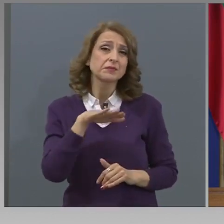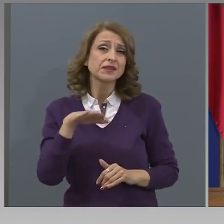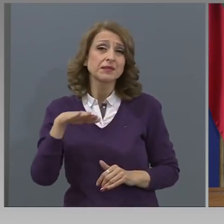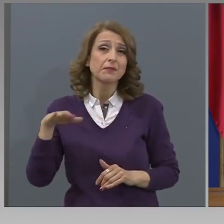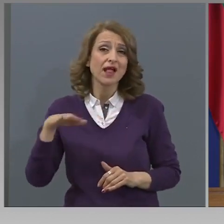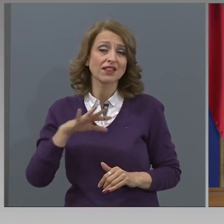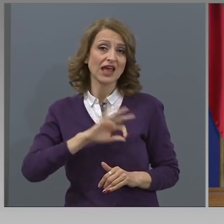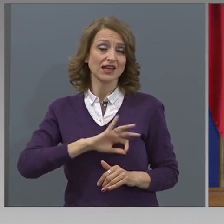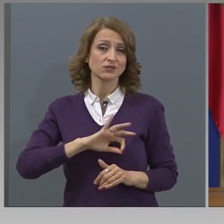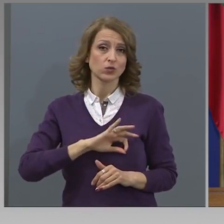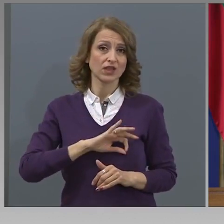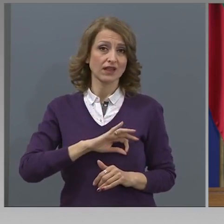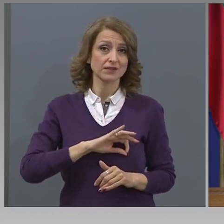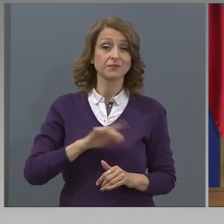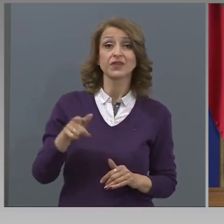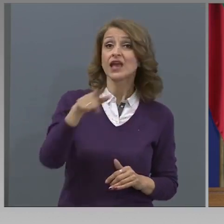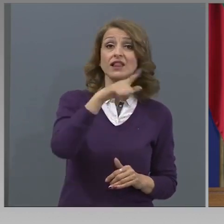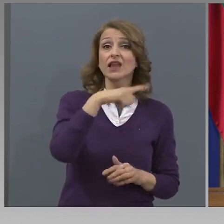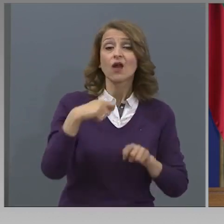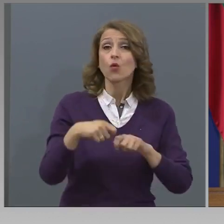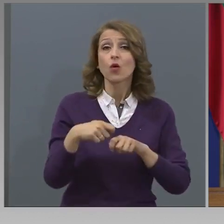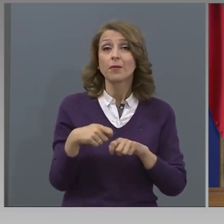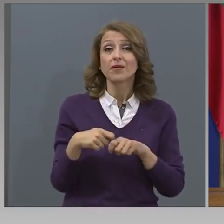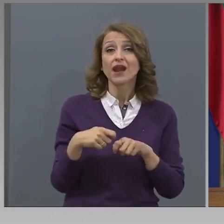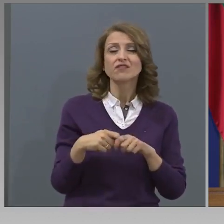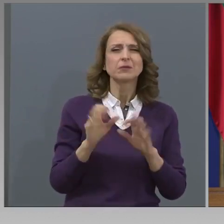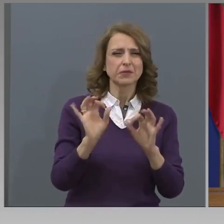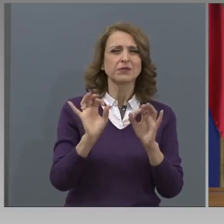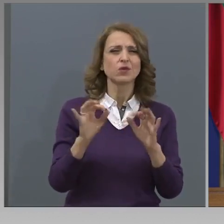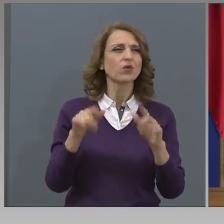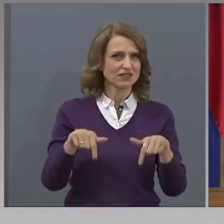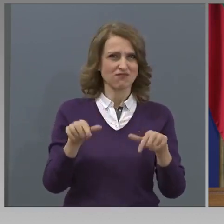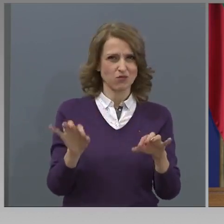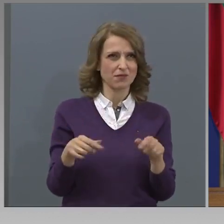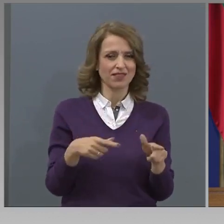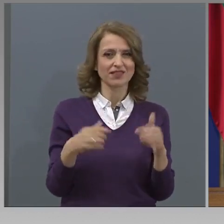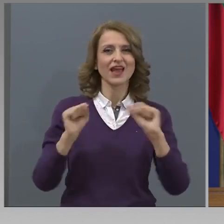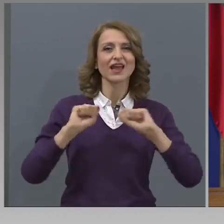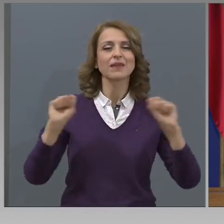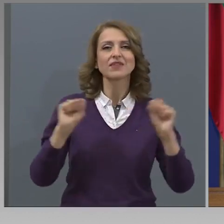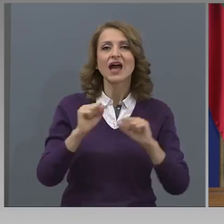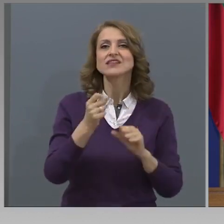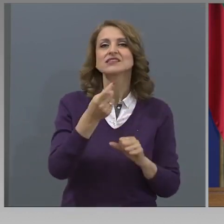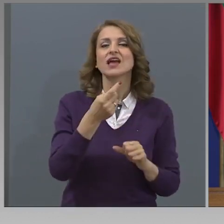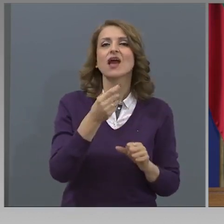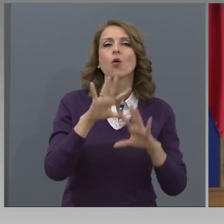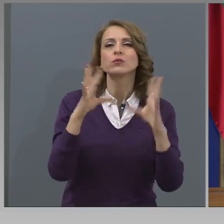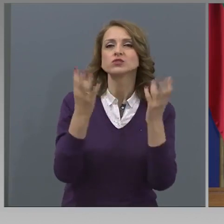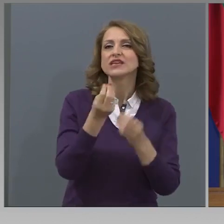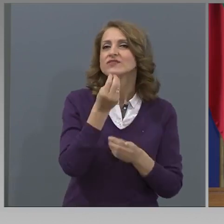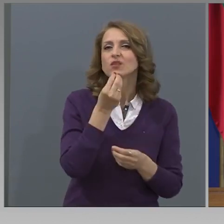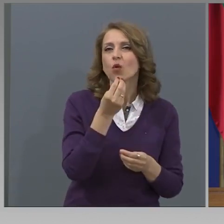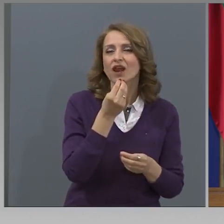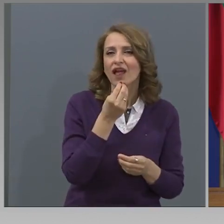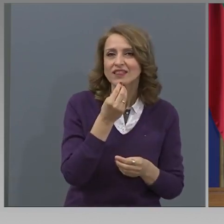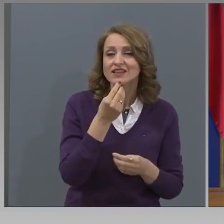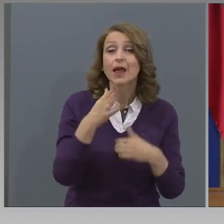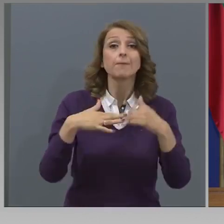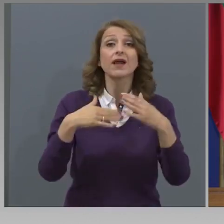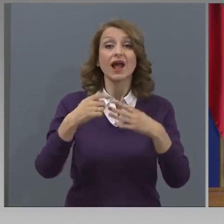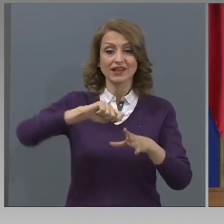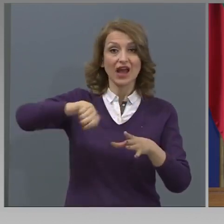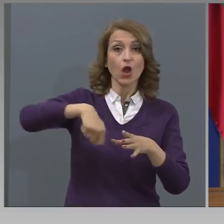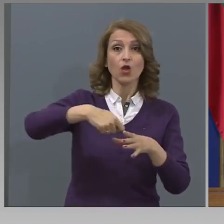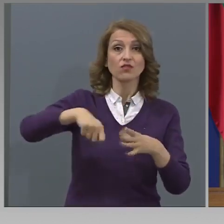освоят. В момента някой провеждат практическо обучение, примерно гимназиите по обществено хранение, провеждат практики по